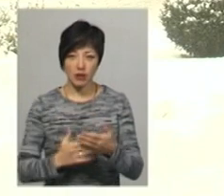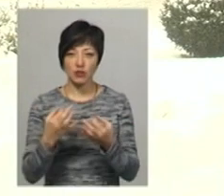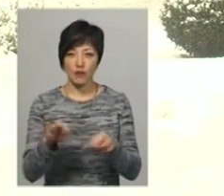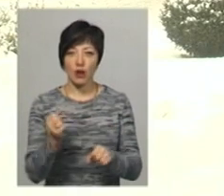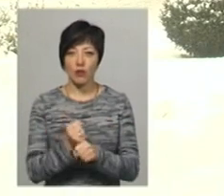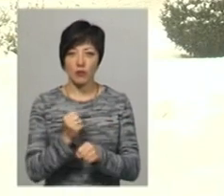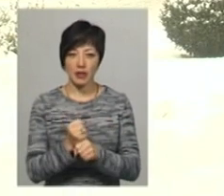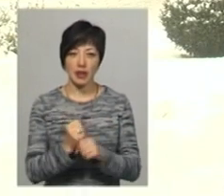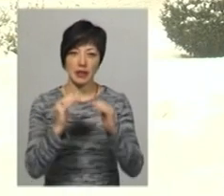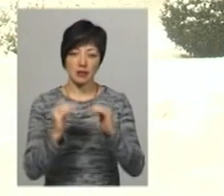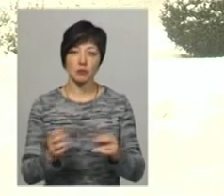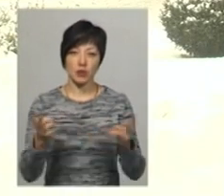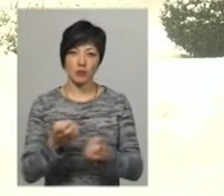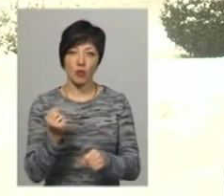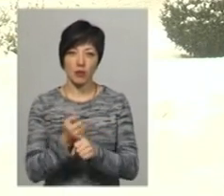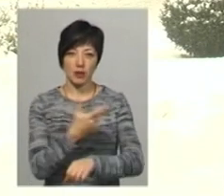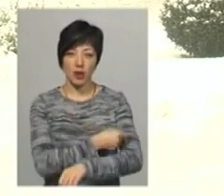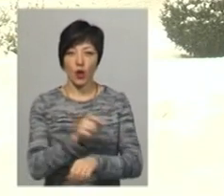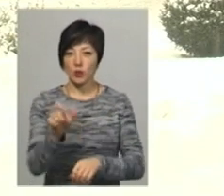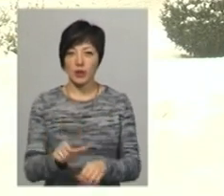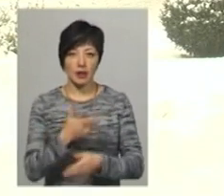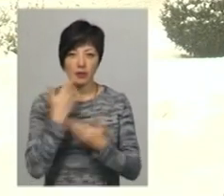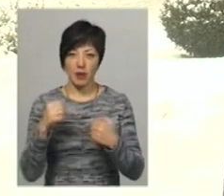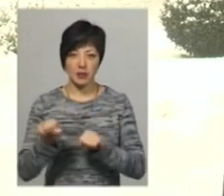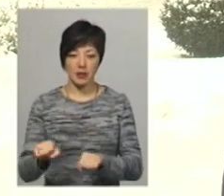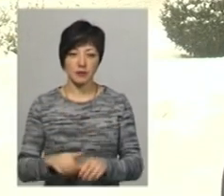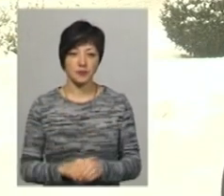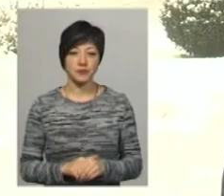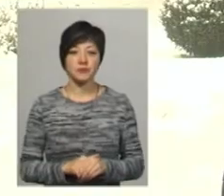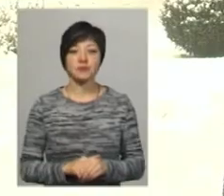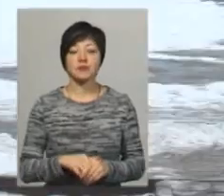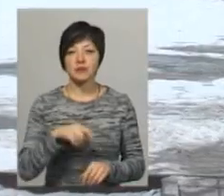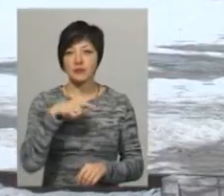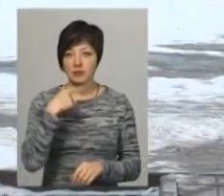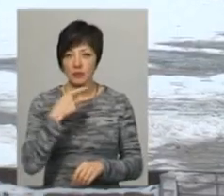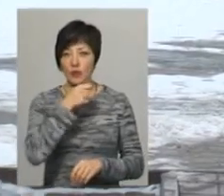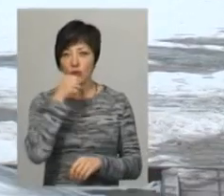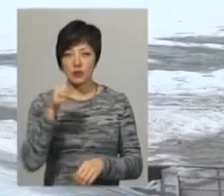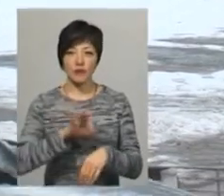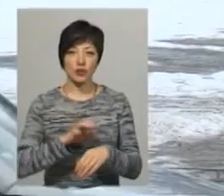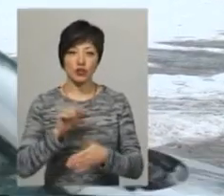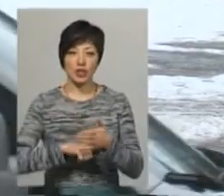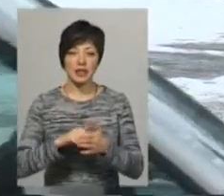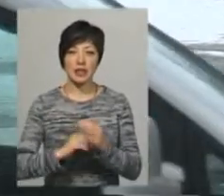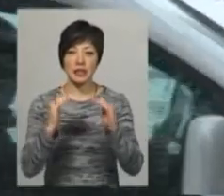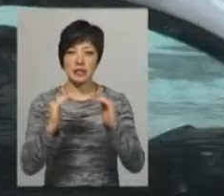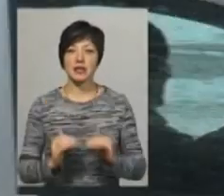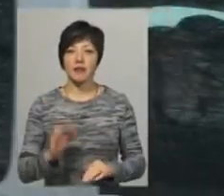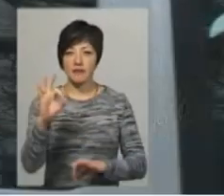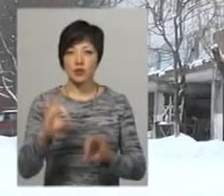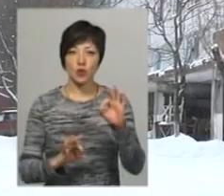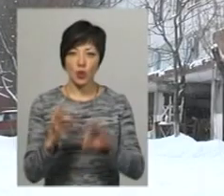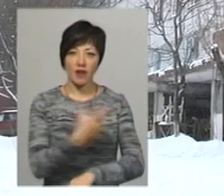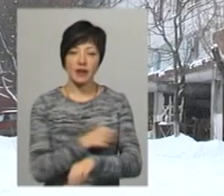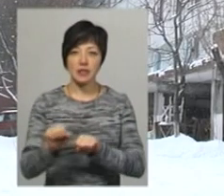робити. Тобто він низький і потрібно робити. Тобто людина не захищена. Олександр Мирний каже, дорослі хворіють через низький відсоток вакцинації